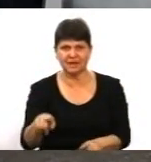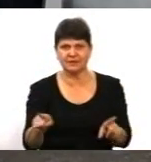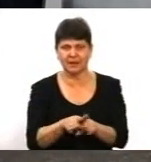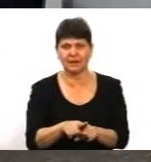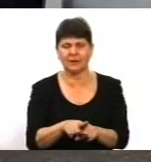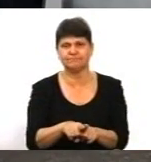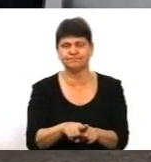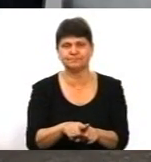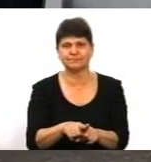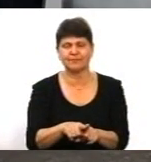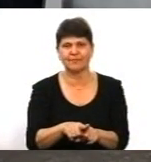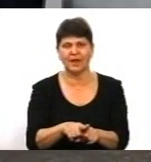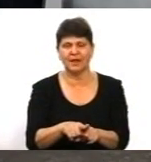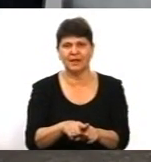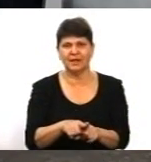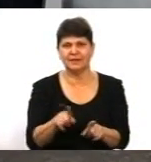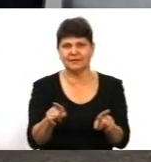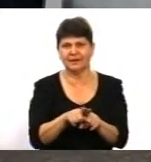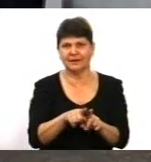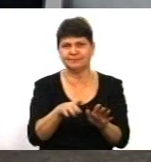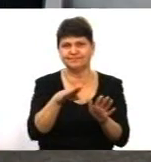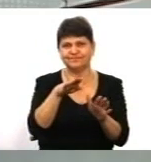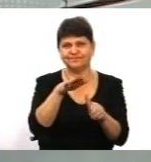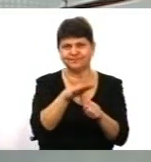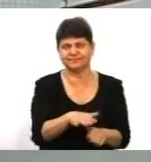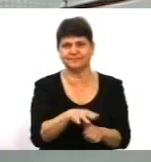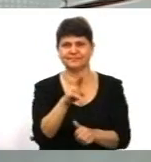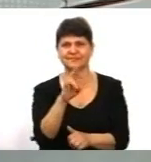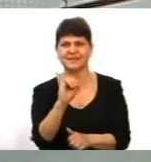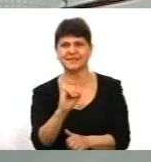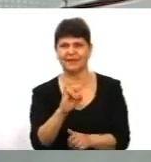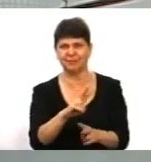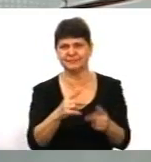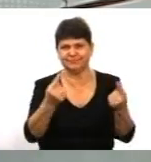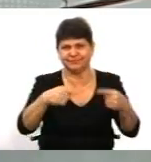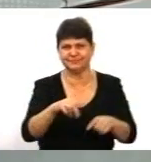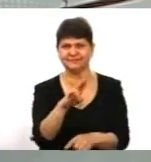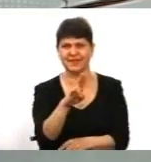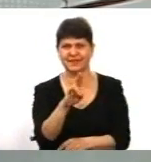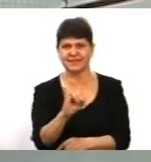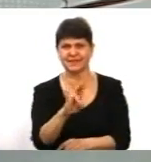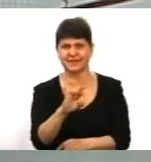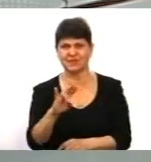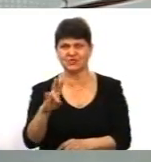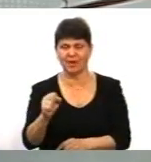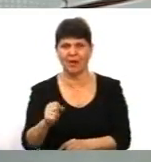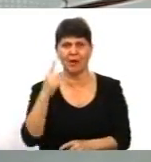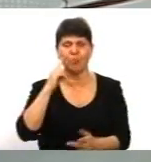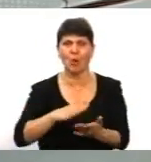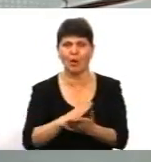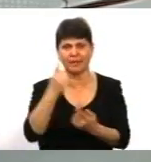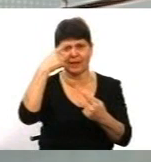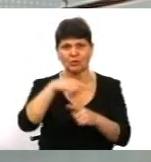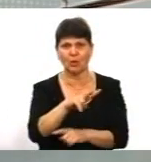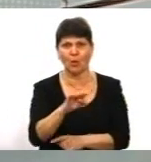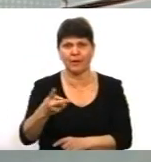політтехнологія. Я думаю, що президент правильно зробив, що дав відповідь і сказав, що я повністю